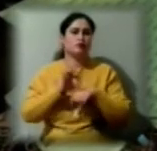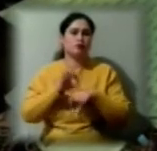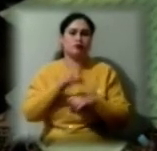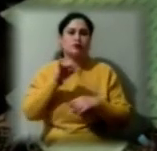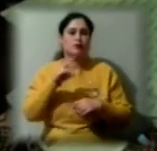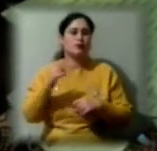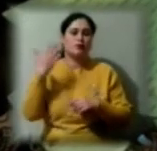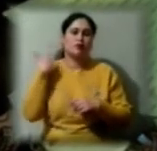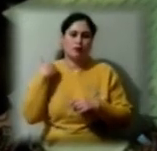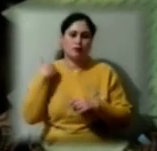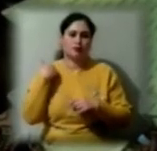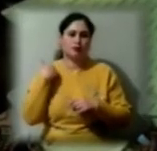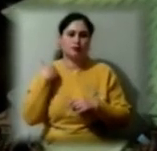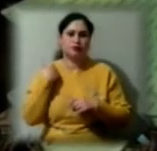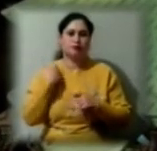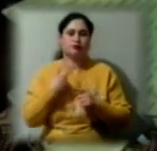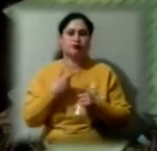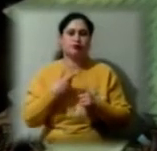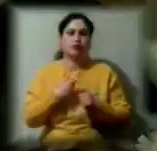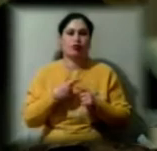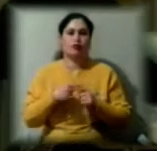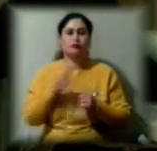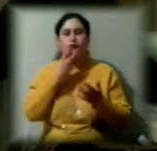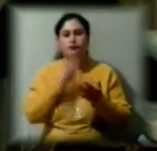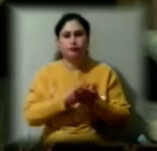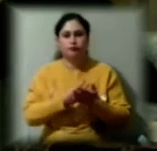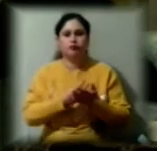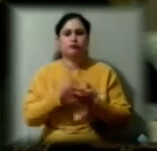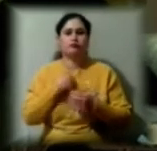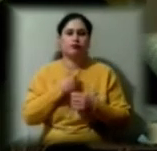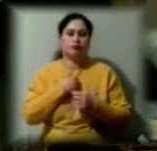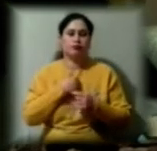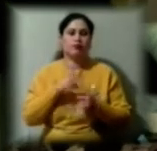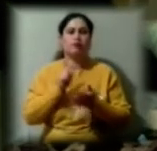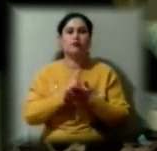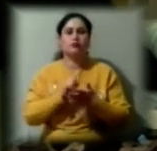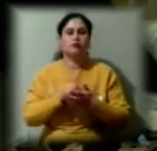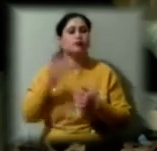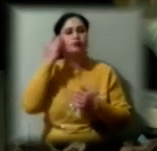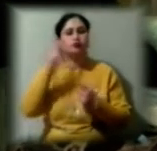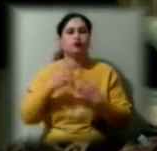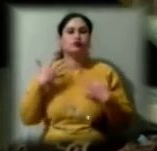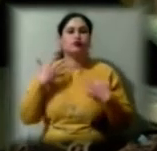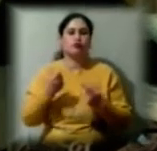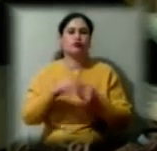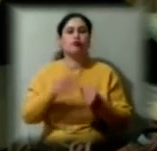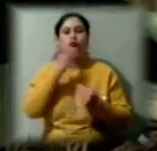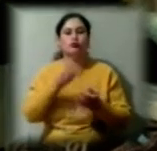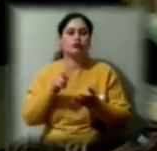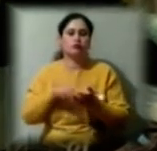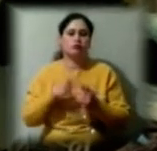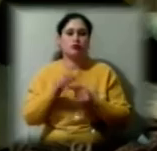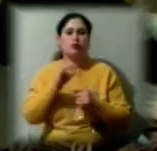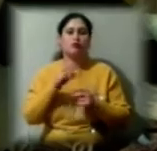болить спина. Подивилися мене. Пенсіонерка мріє, щоб здоров'я її поліпшилось. Карантин завершився і